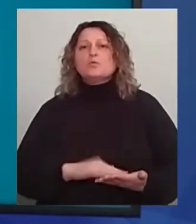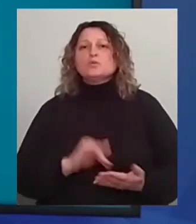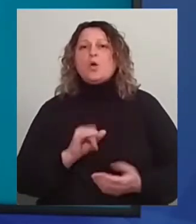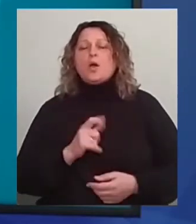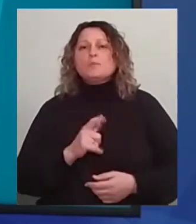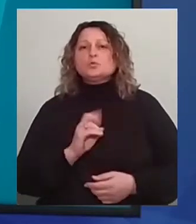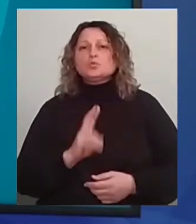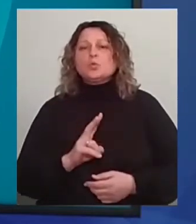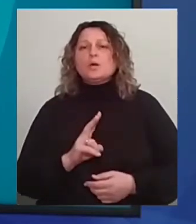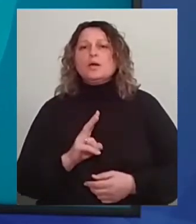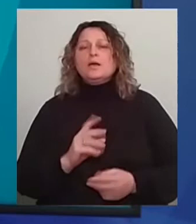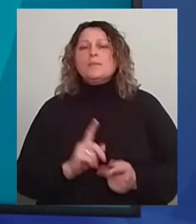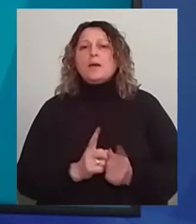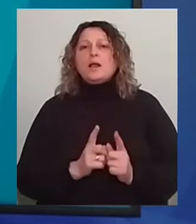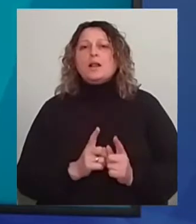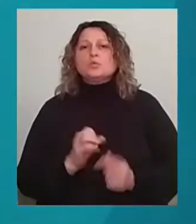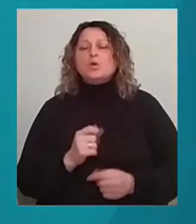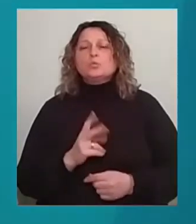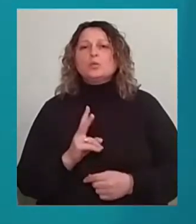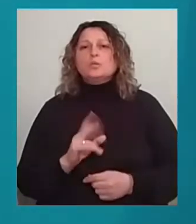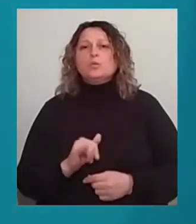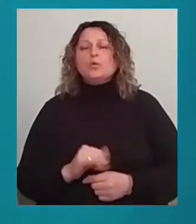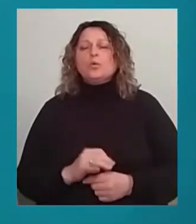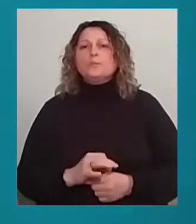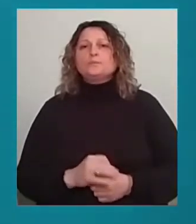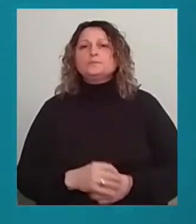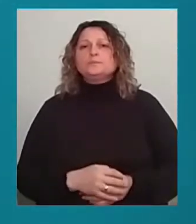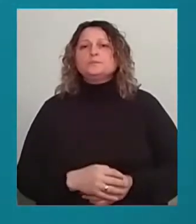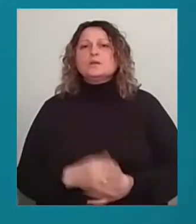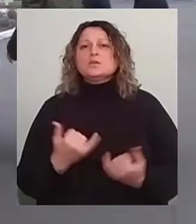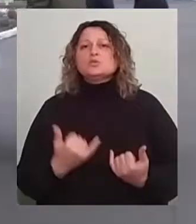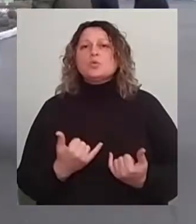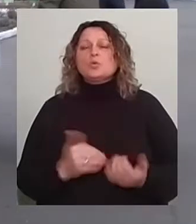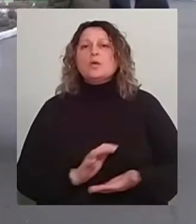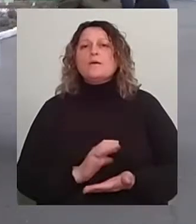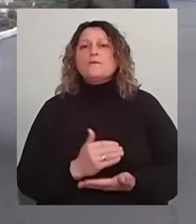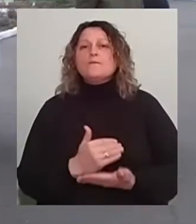Міщук. Сордопереклас здійснює Ольга Доленко. Сьогодні у випуску.